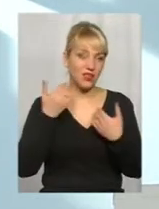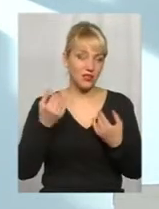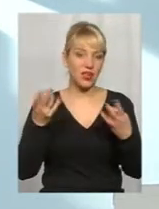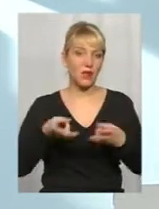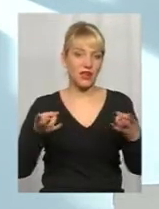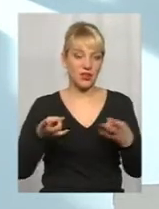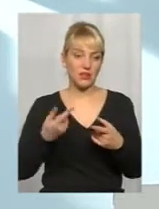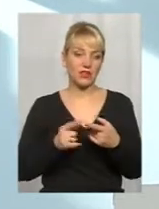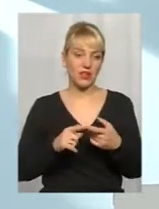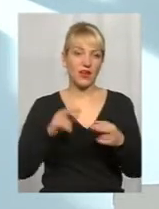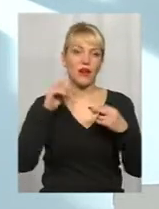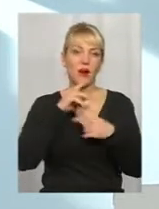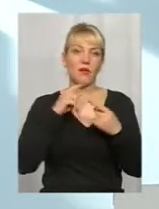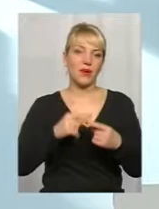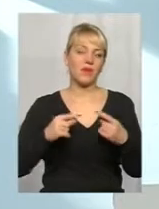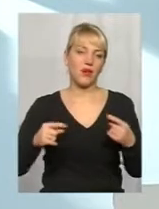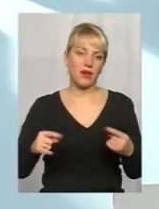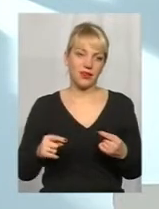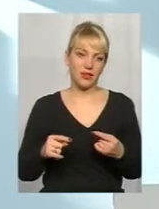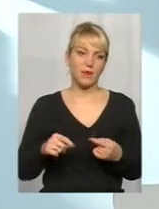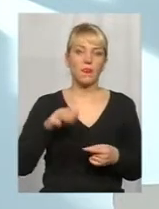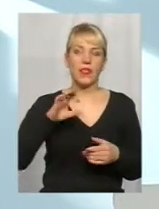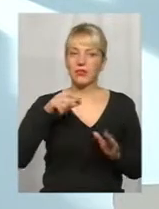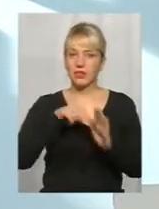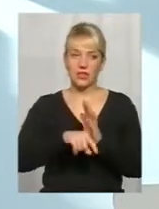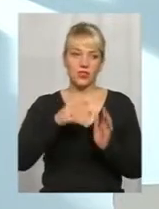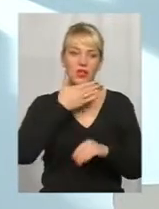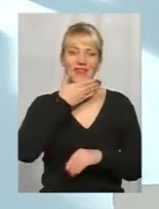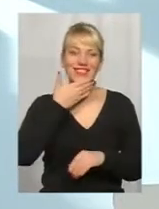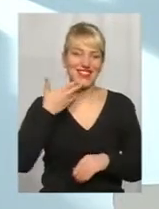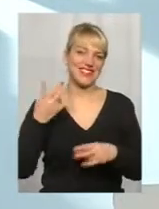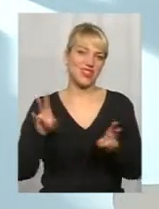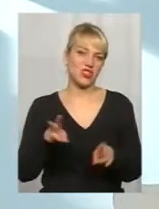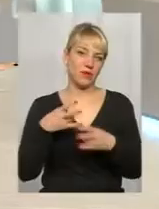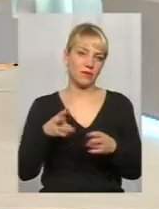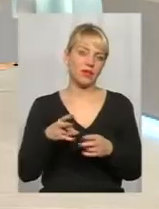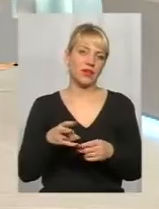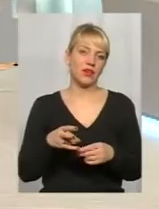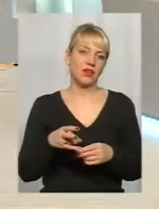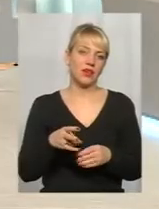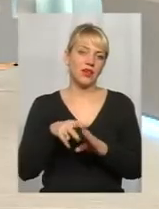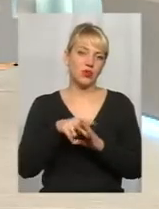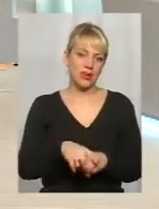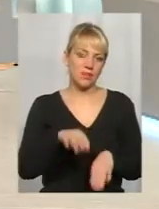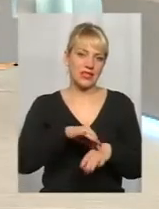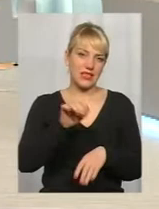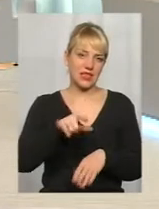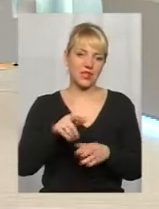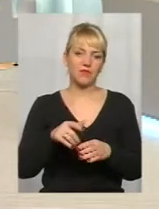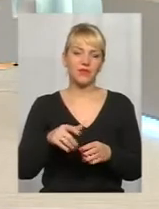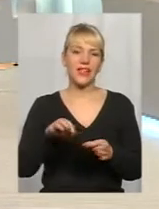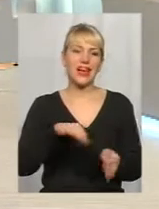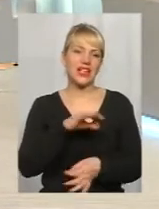в цих препаратах в контексті лечення цього заболівання, значить, незачем грузити пацієнта лишніми препаратами.